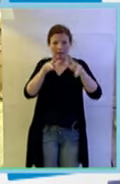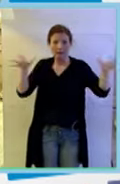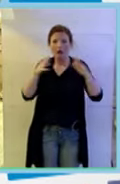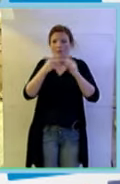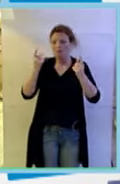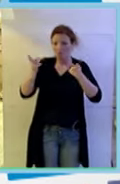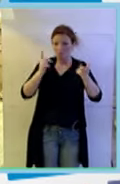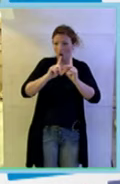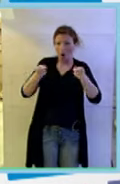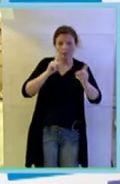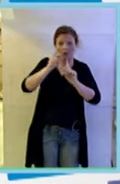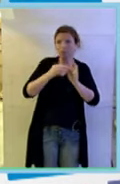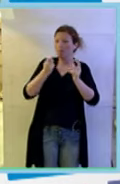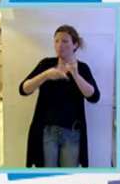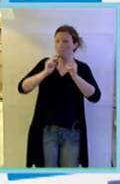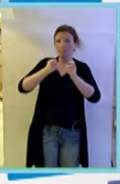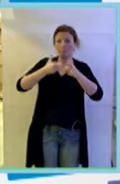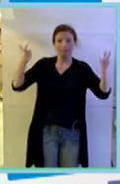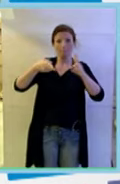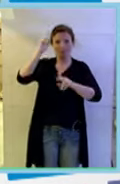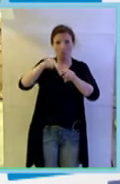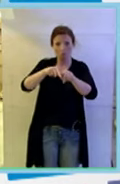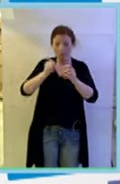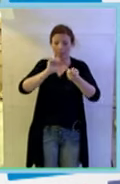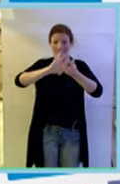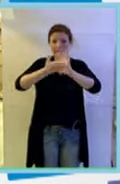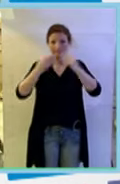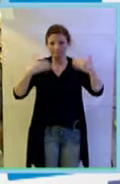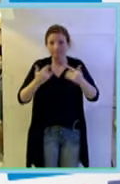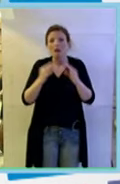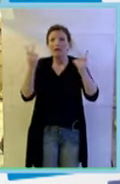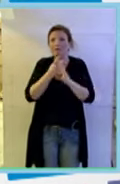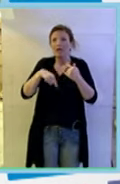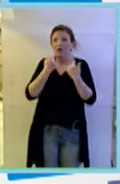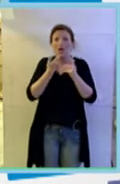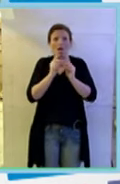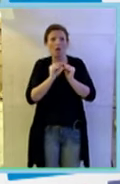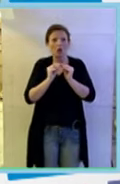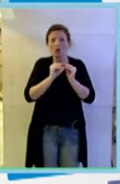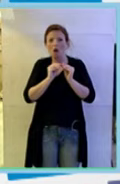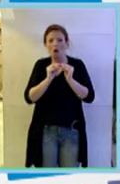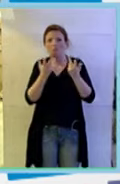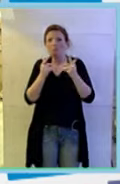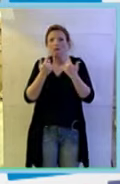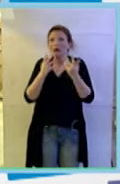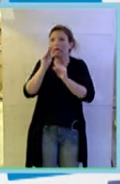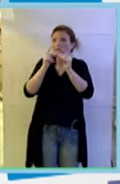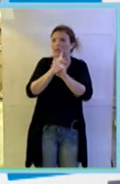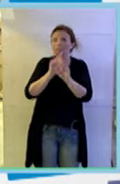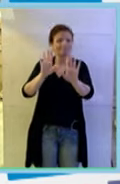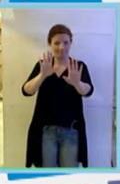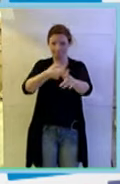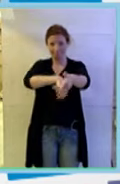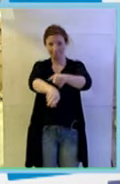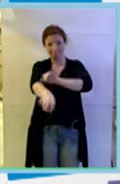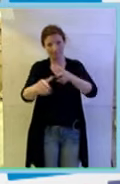allora, più devastanti. E invece di dire ma noi non sappiamo come fare, non c'è nessuno neanche a cui chiedere, abbiamo